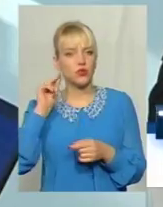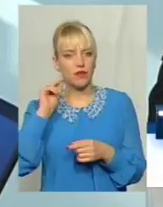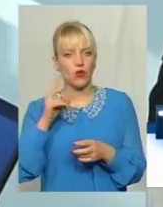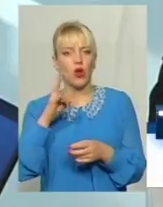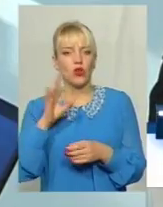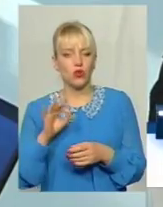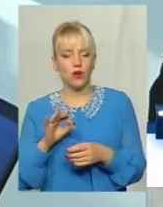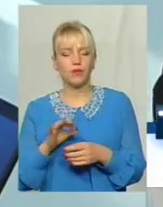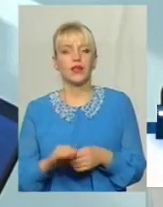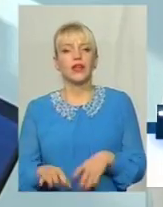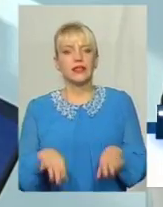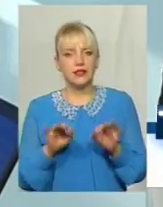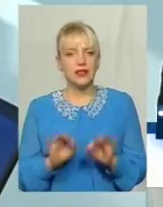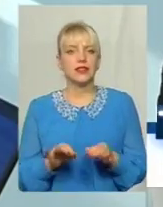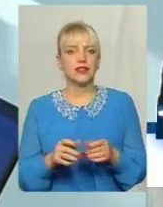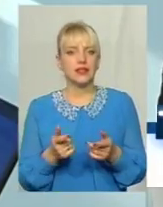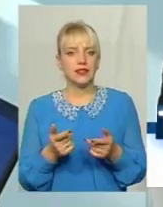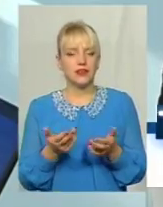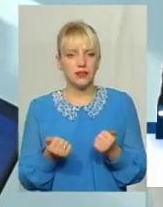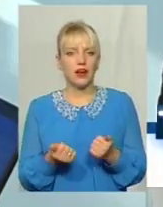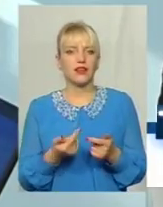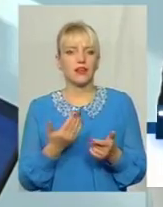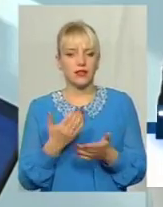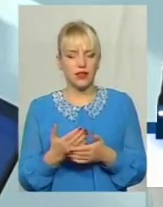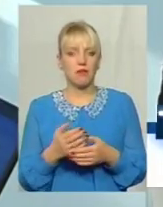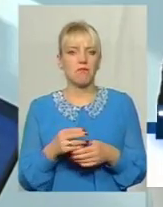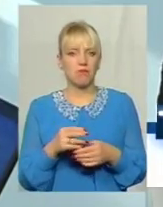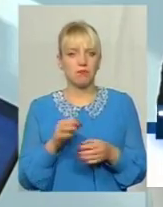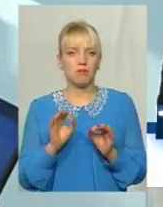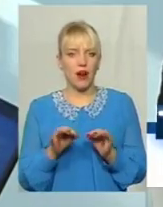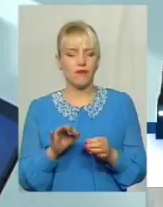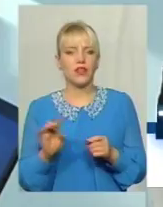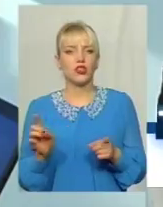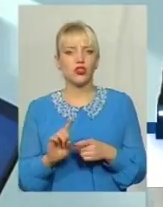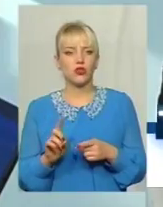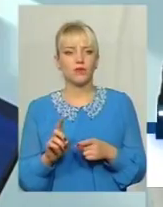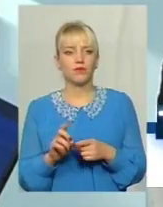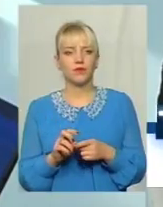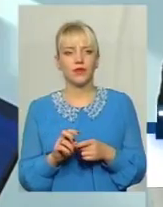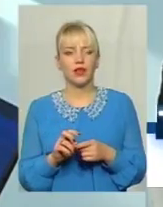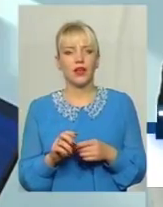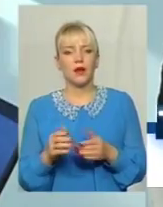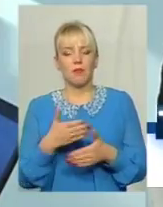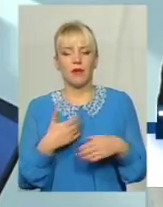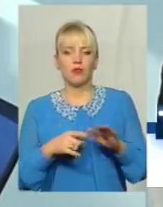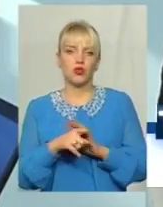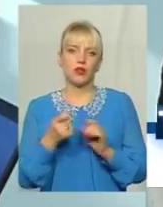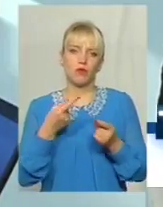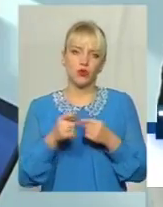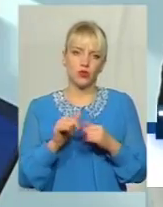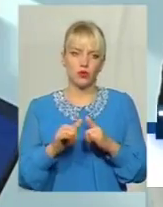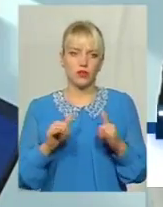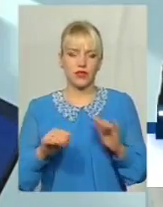дійсно, є цікава доля правди Разом з тим ми зараз трошки Починаємо розвивати трошки іншу